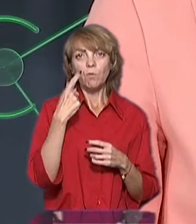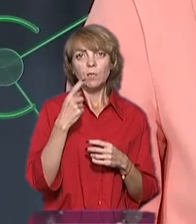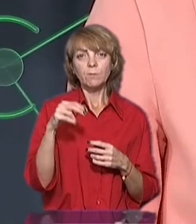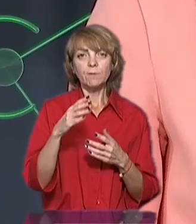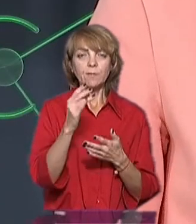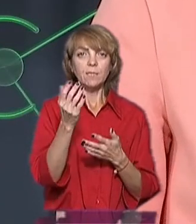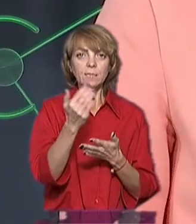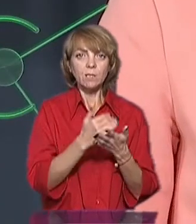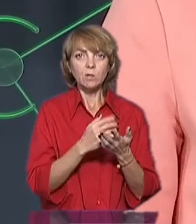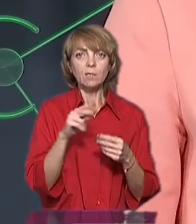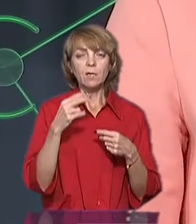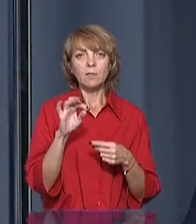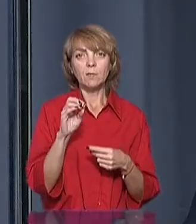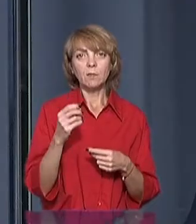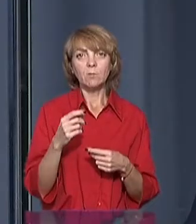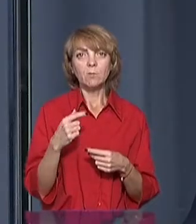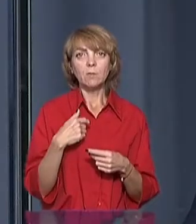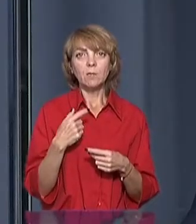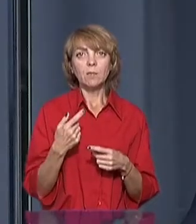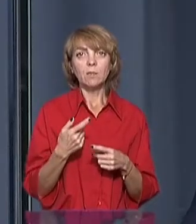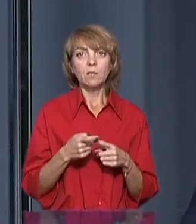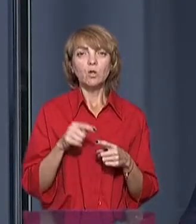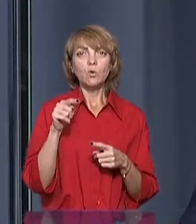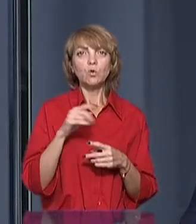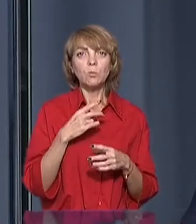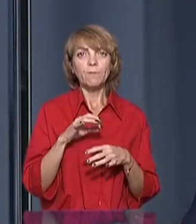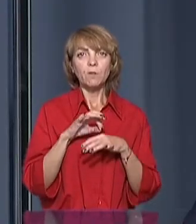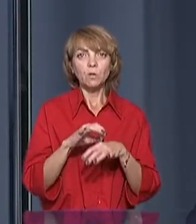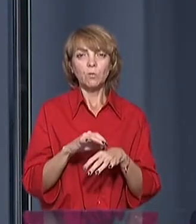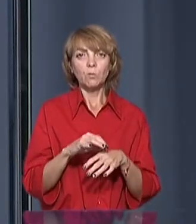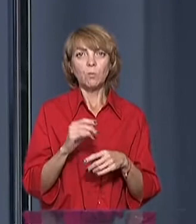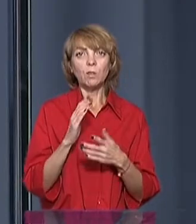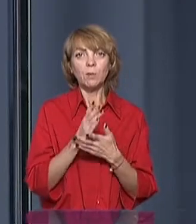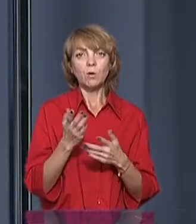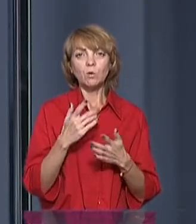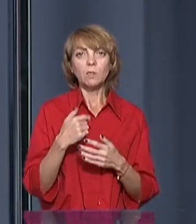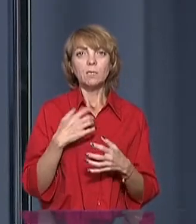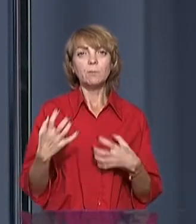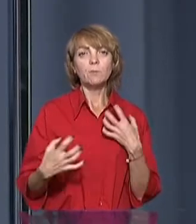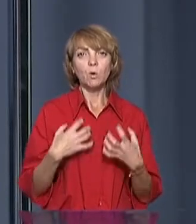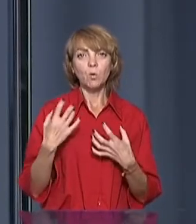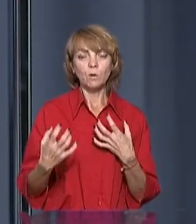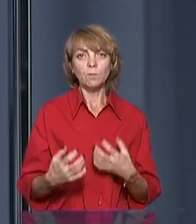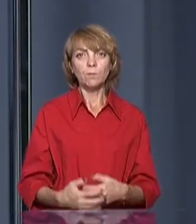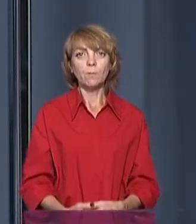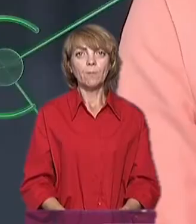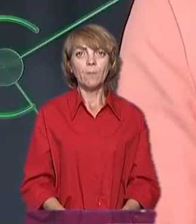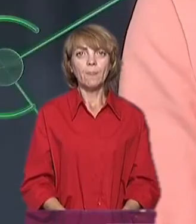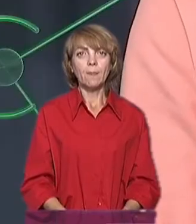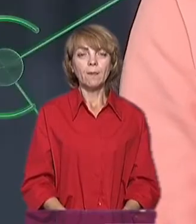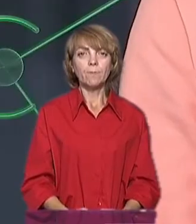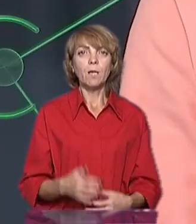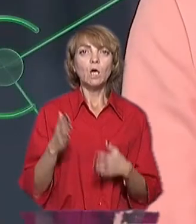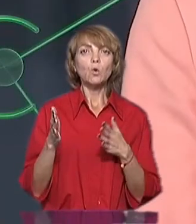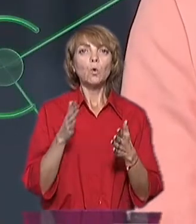статистику і дати дані. Це не те, що ми ведемо, те направлення, яке нас беспокоїть. Рух відмови від